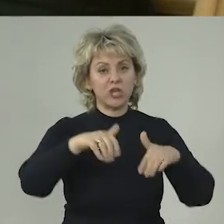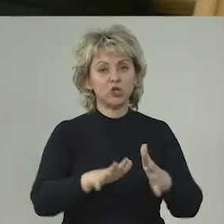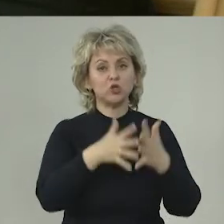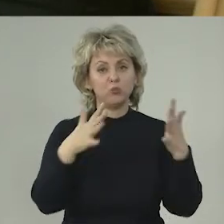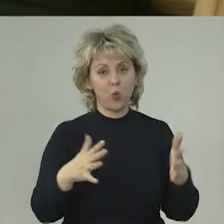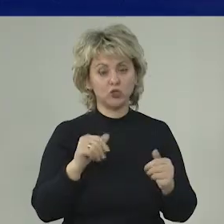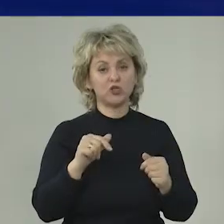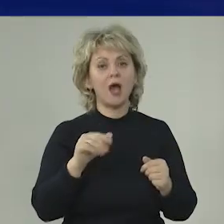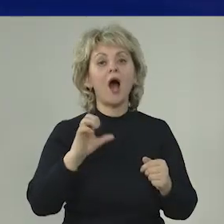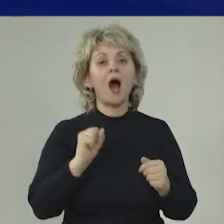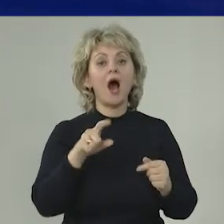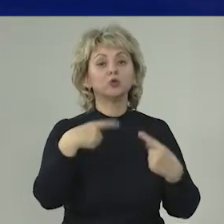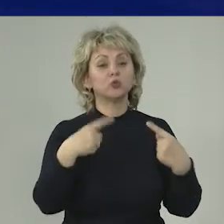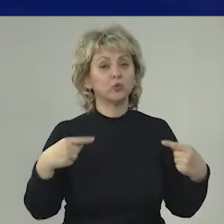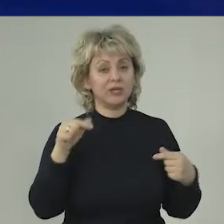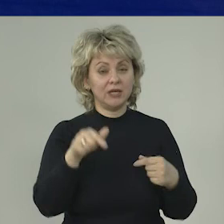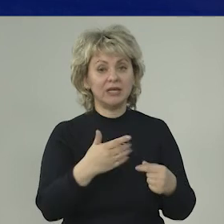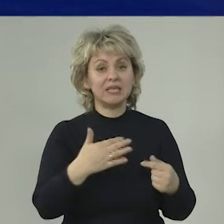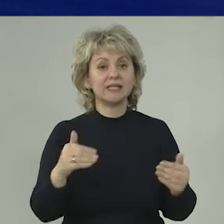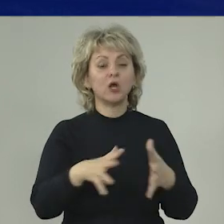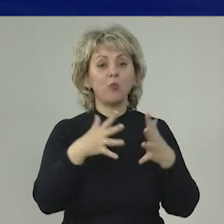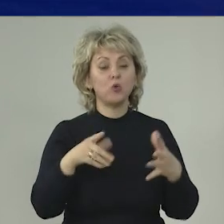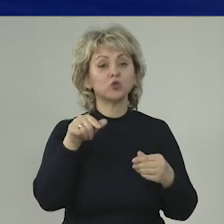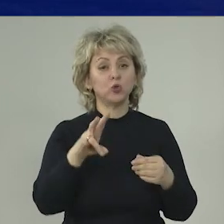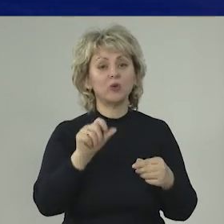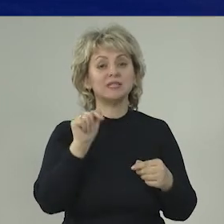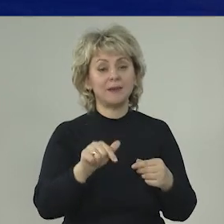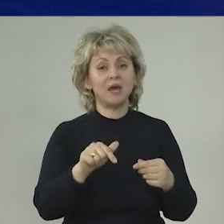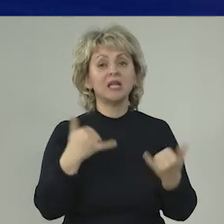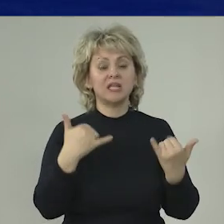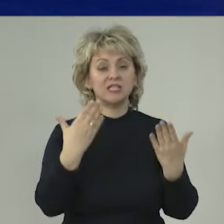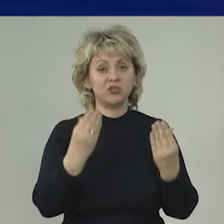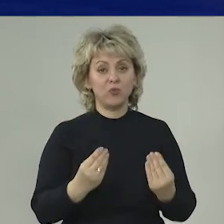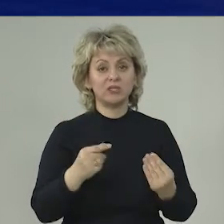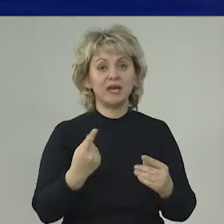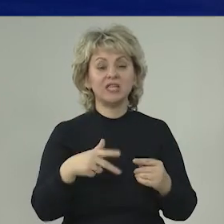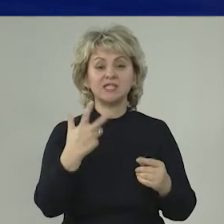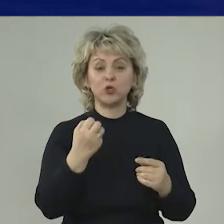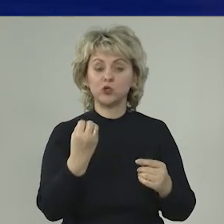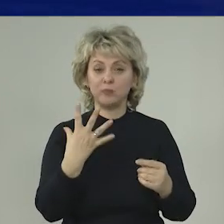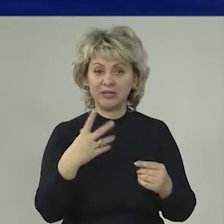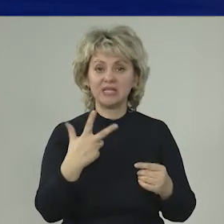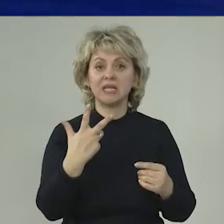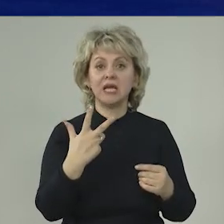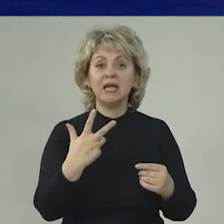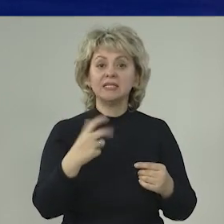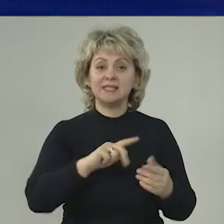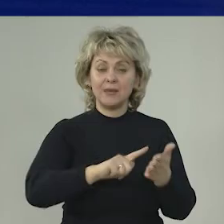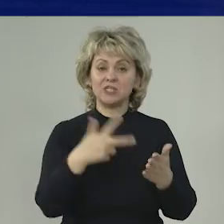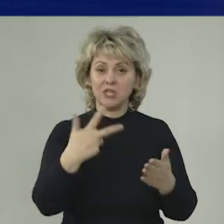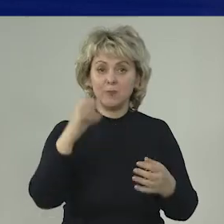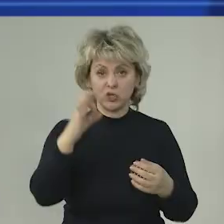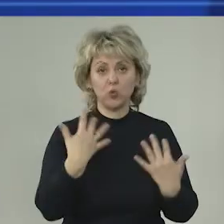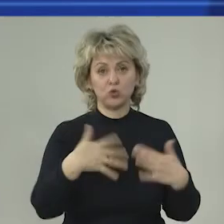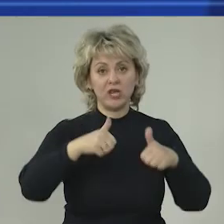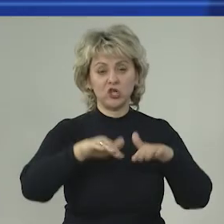решить больше, а другие несколько больше, но тем не менее на сегодняшний день из 315, 73%